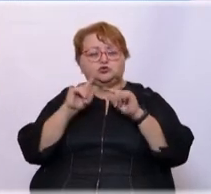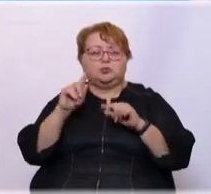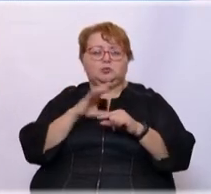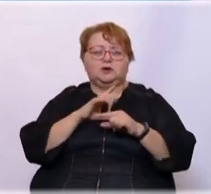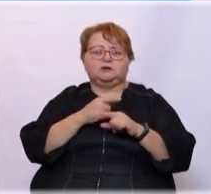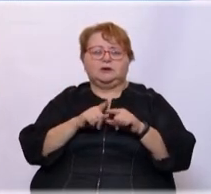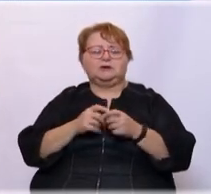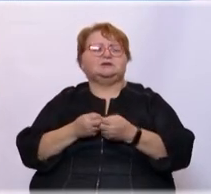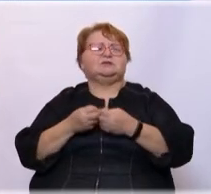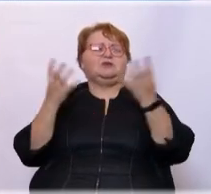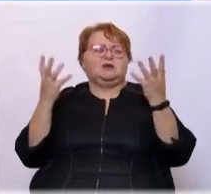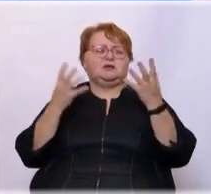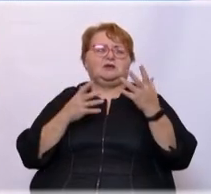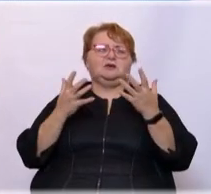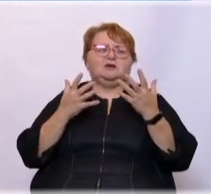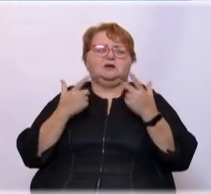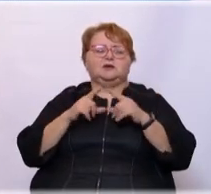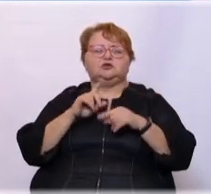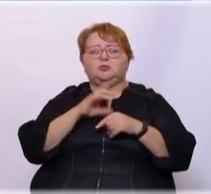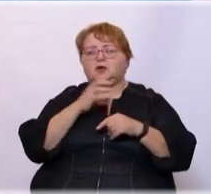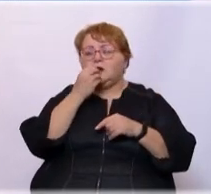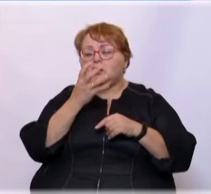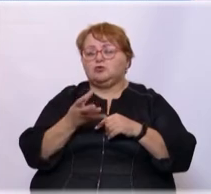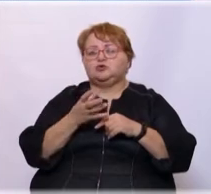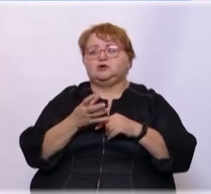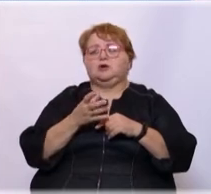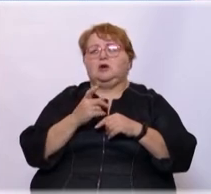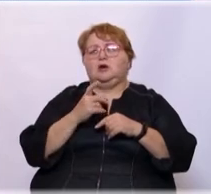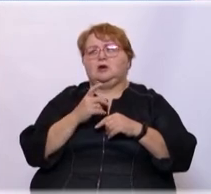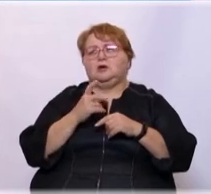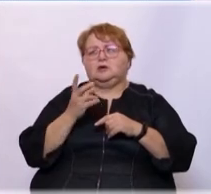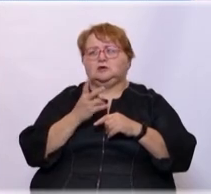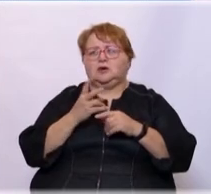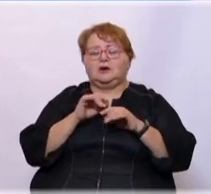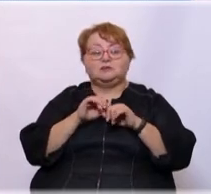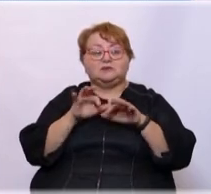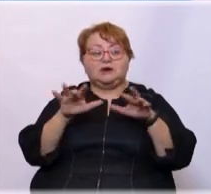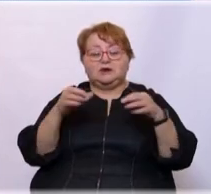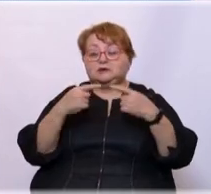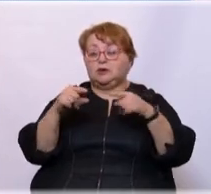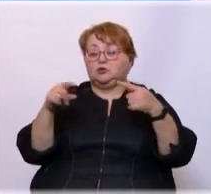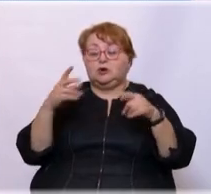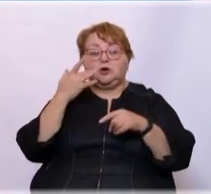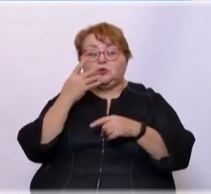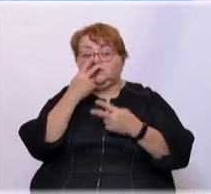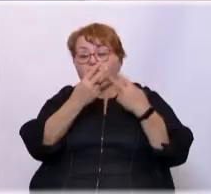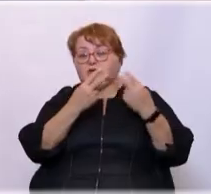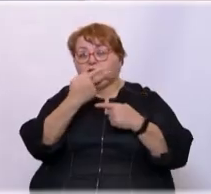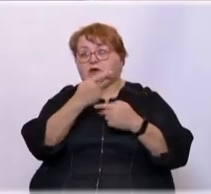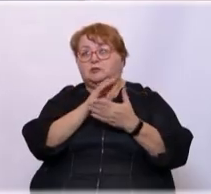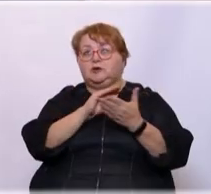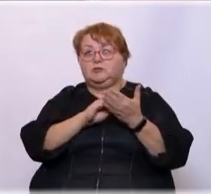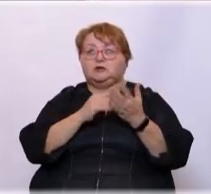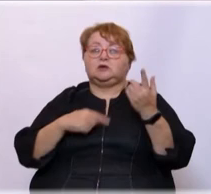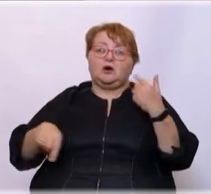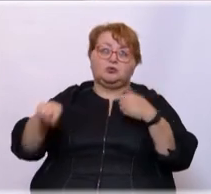были такие светлые, чтобы они были хорошие, она распространяется на других, которые их видят, и видят их пример… Ну, на окружении,